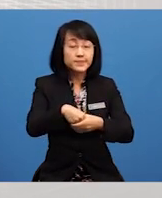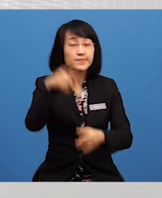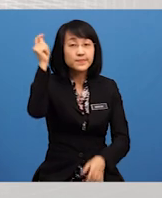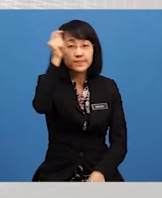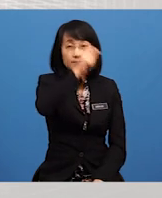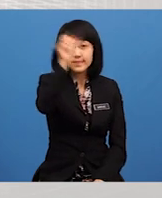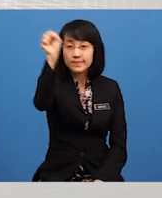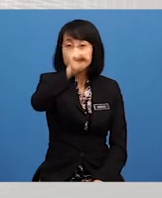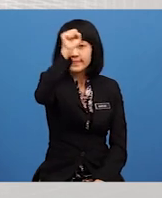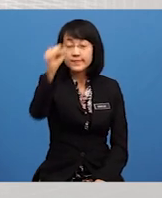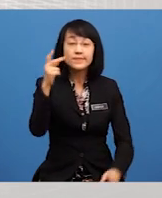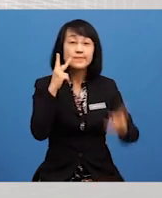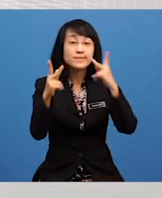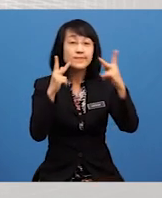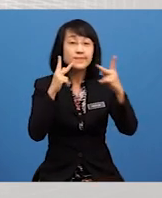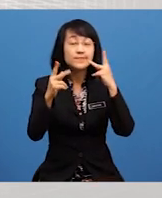kata.